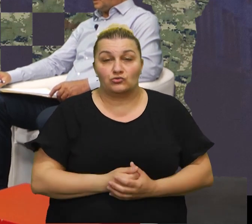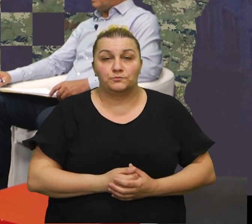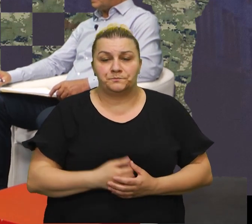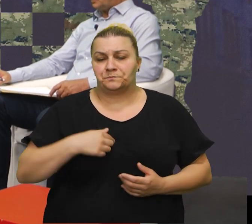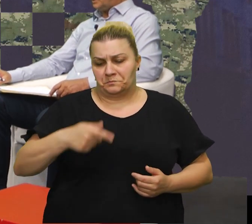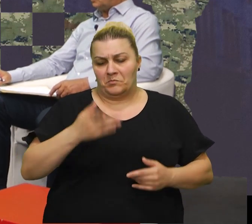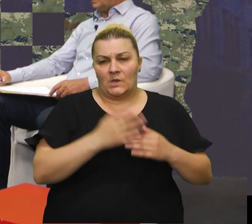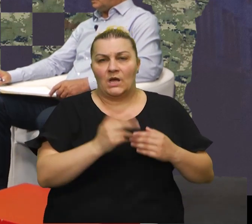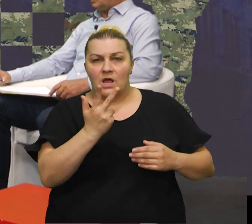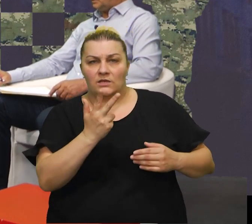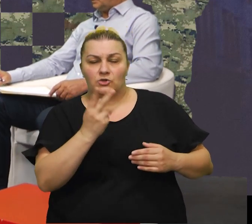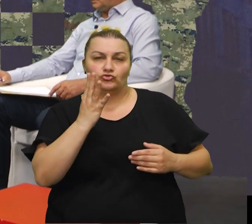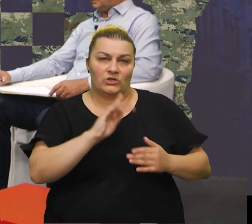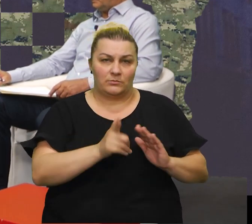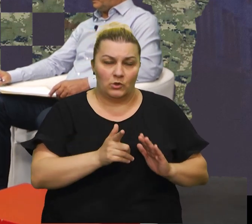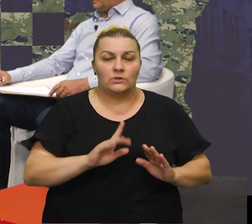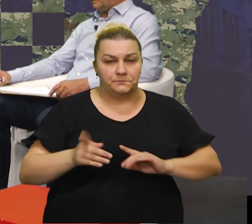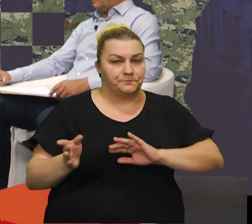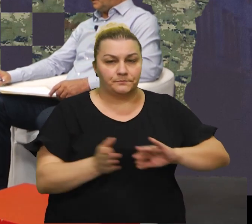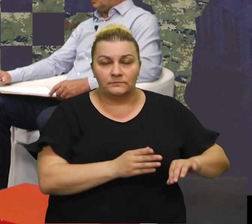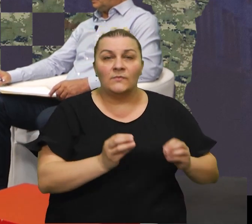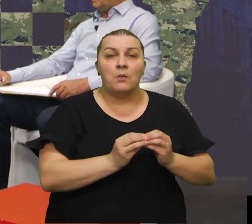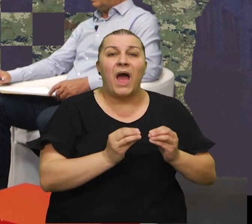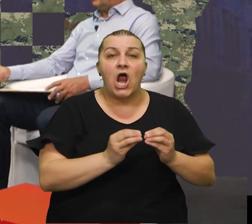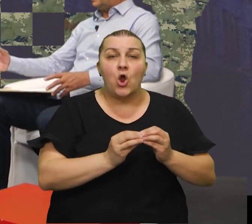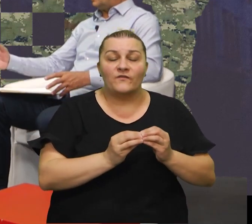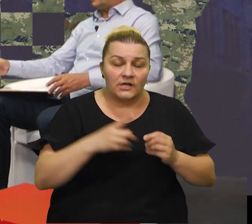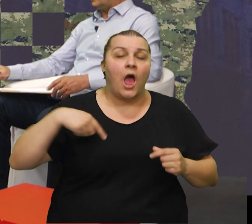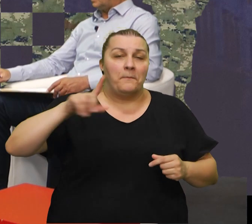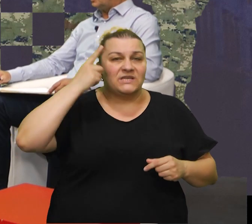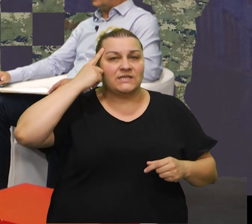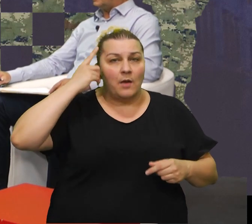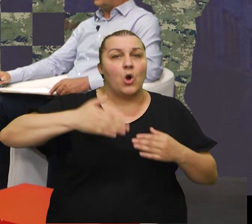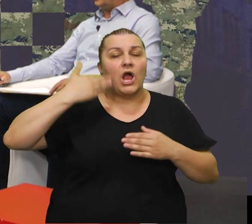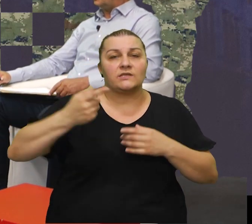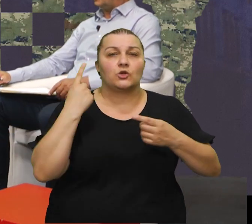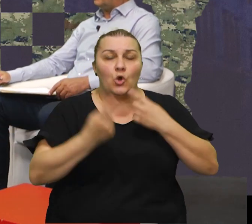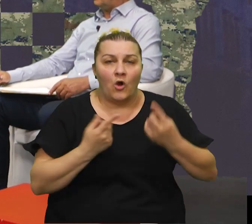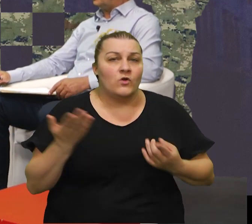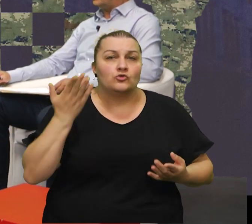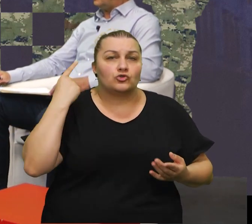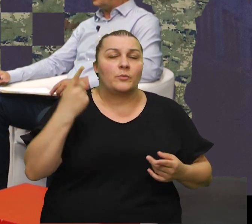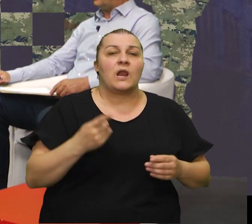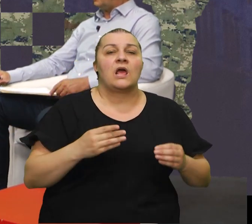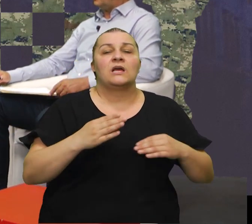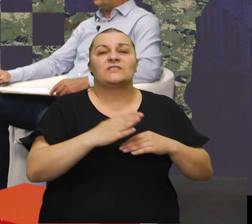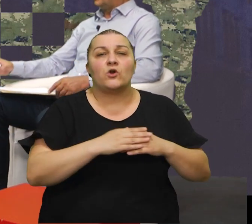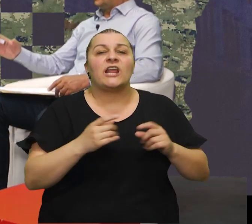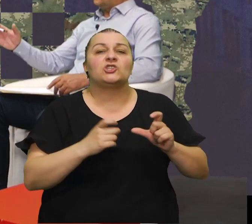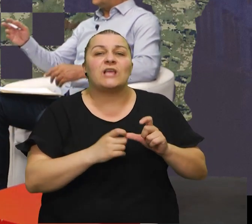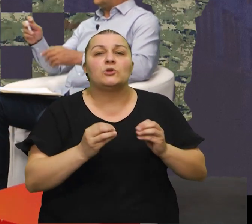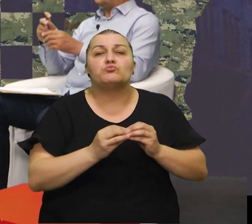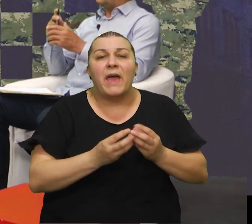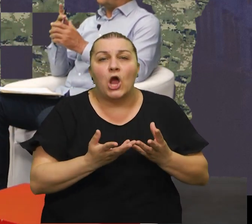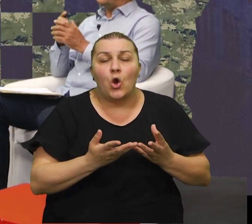ajmo samo kratko nakon te Banovine znamo što se događalo sa Zvonarečom Glavinevićom Sabljićem Begonjom